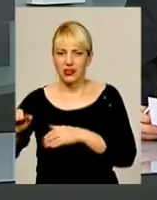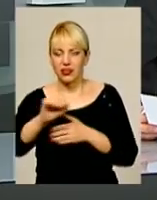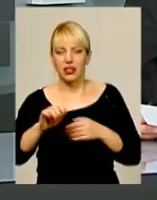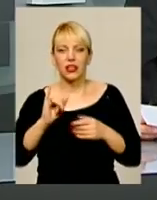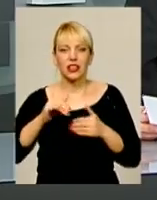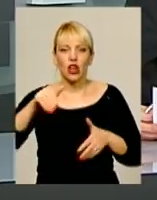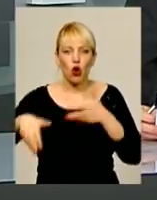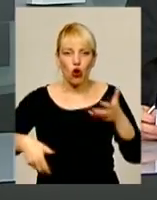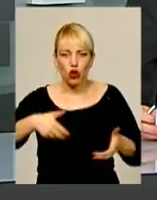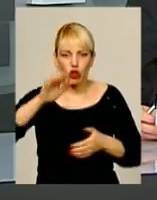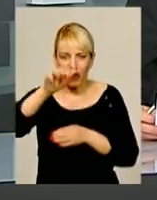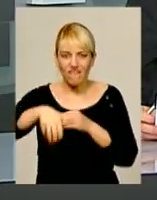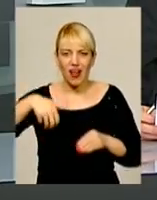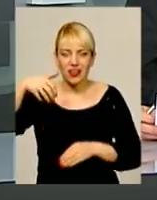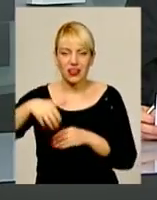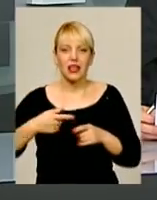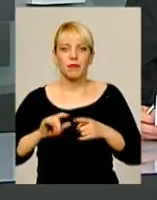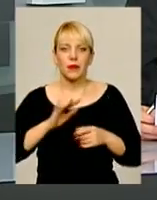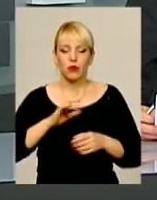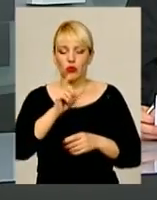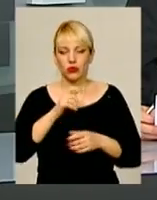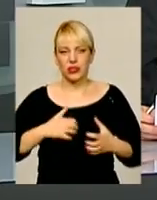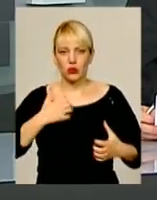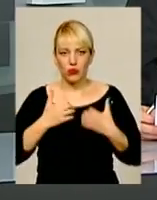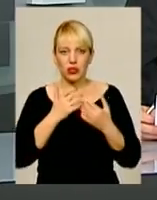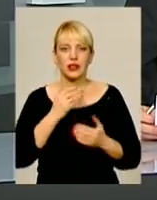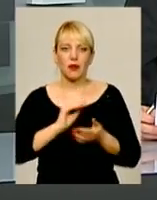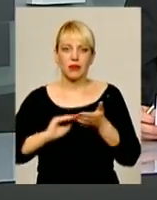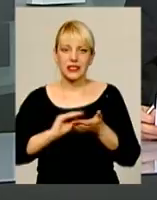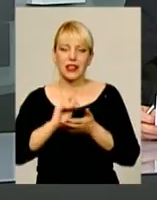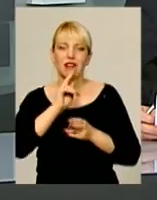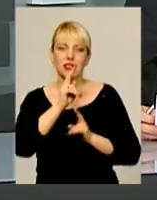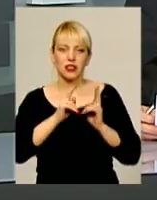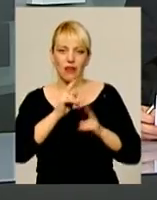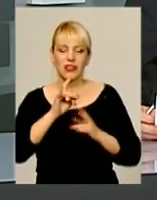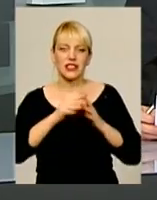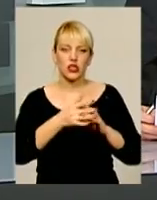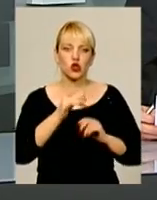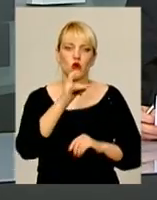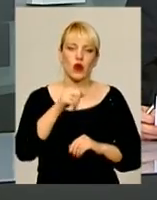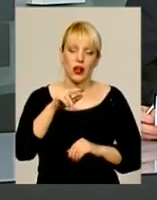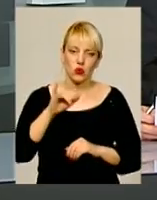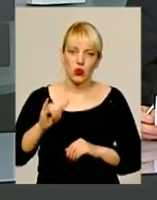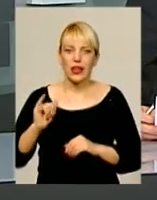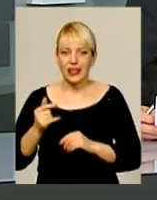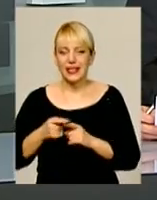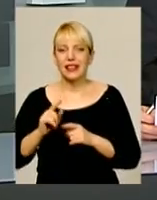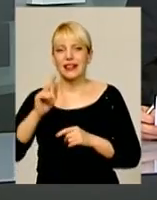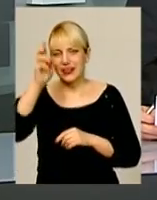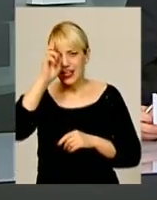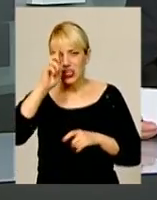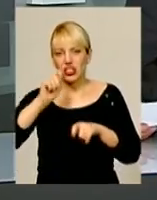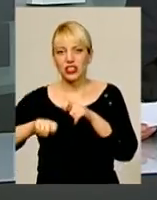написали кілька звернень і в сільську раду, і в Держархбудінспекцію. Коли ж останні сьогодні приїхали в лісові Гринівці,